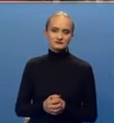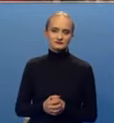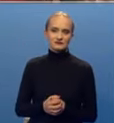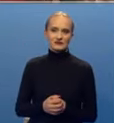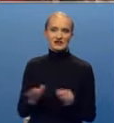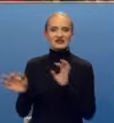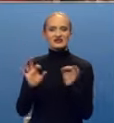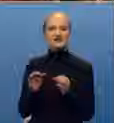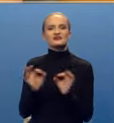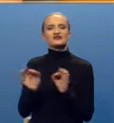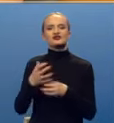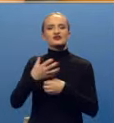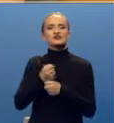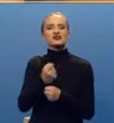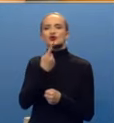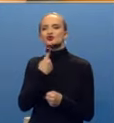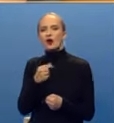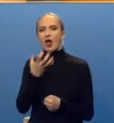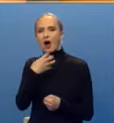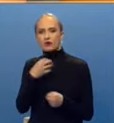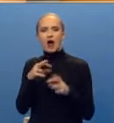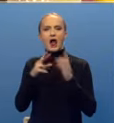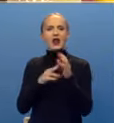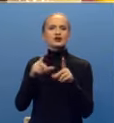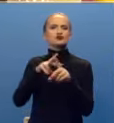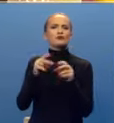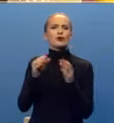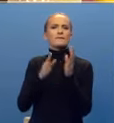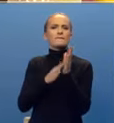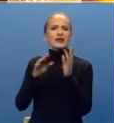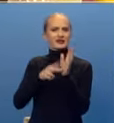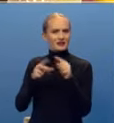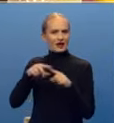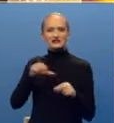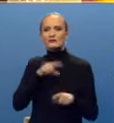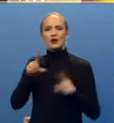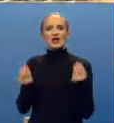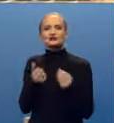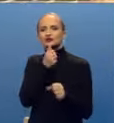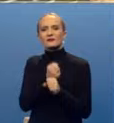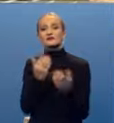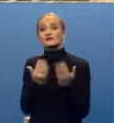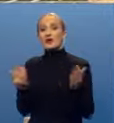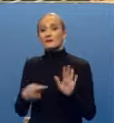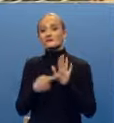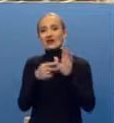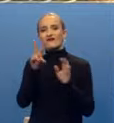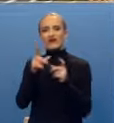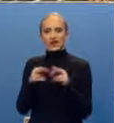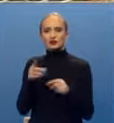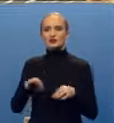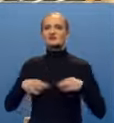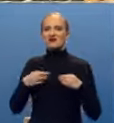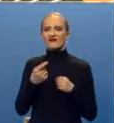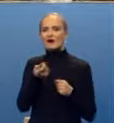Svježe cjeđeni sokovi od jabuka anana sa džumbira mente samo su neke od proizvoda koje je na sajmu predstavila Dera. Tu su i